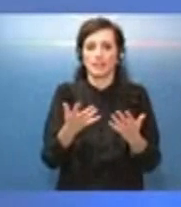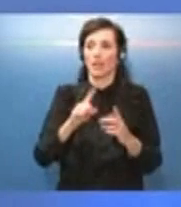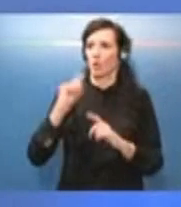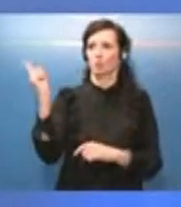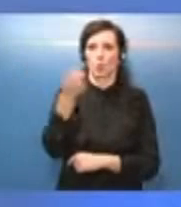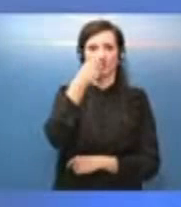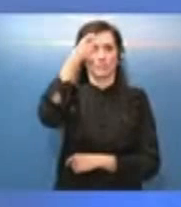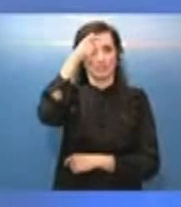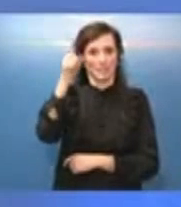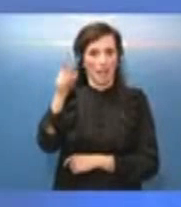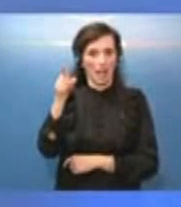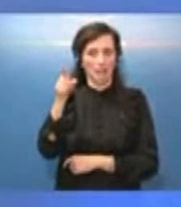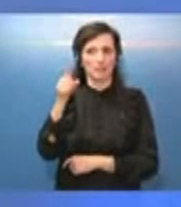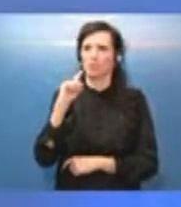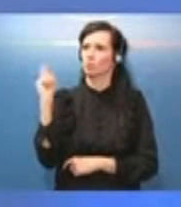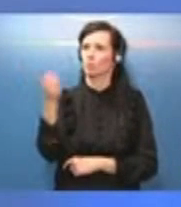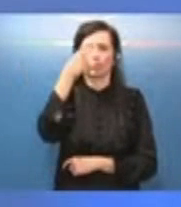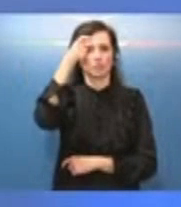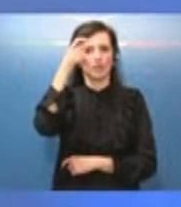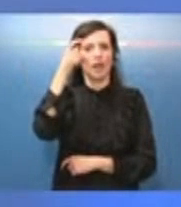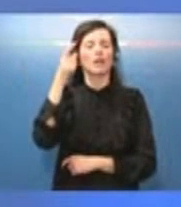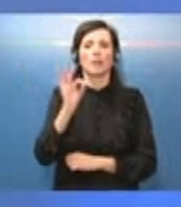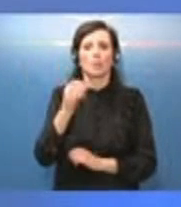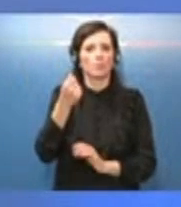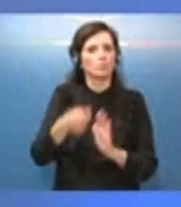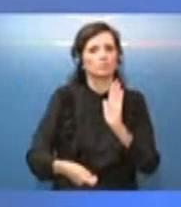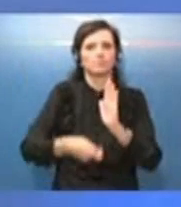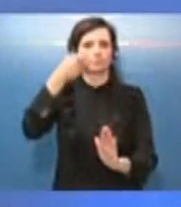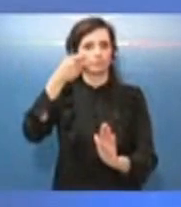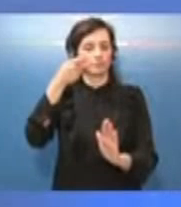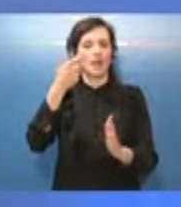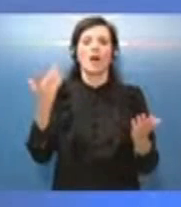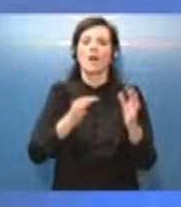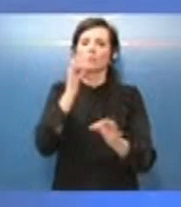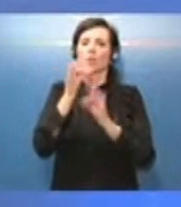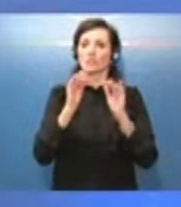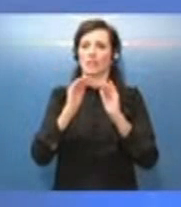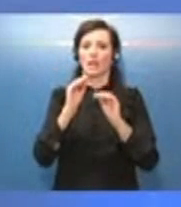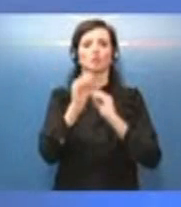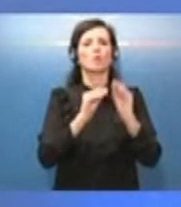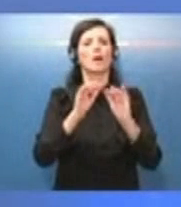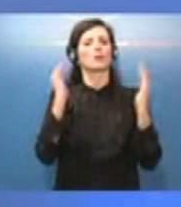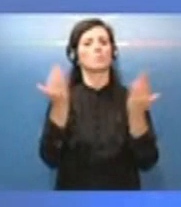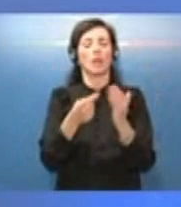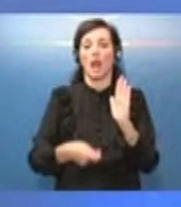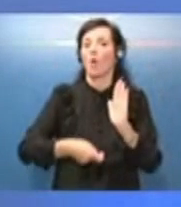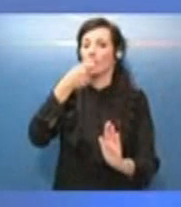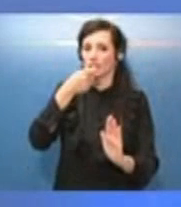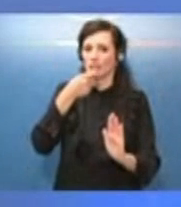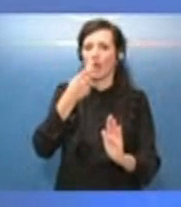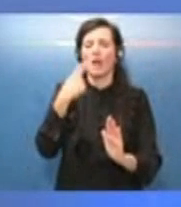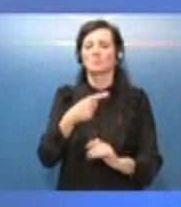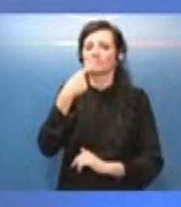pandemia, tutti i Paesi sono, come dire, rimbalzati. Quindi la domanda mondiale è aumentata e ci sono quelle che si chiamano